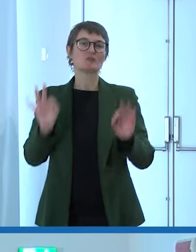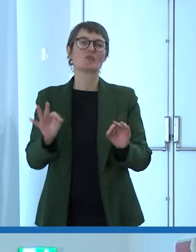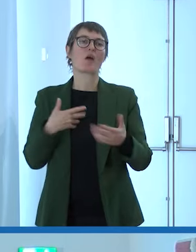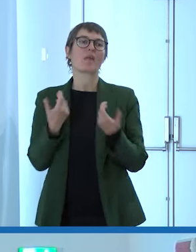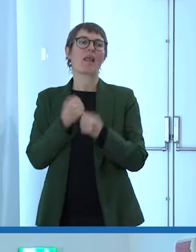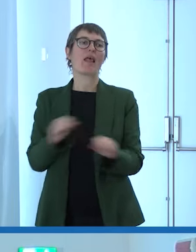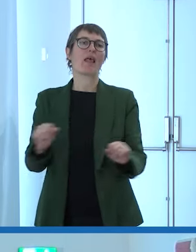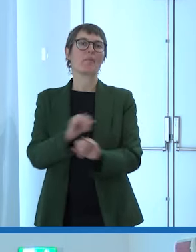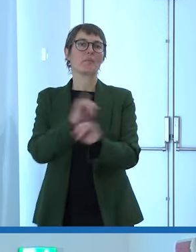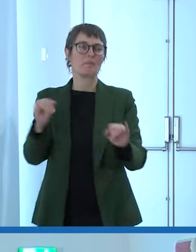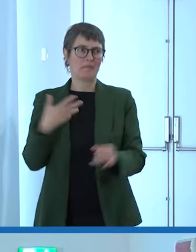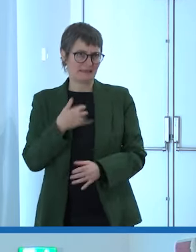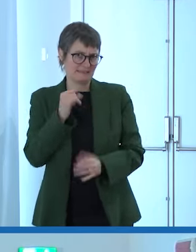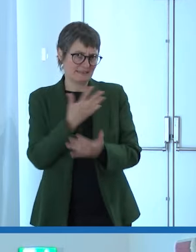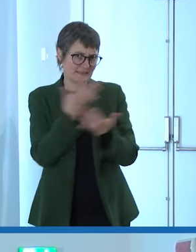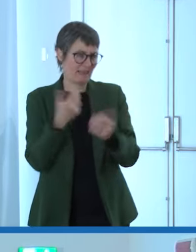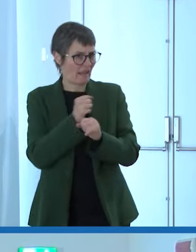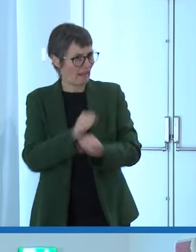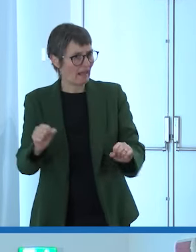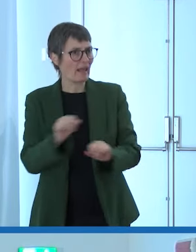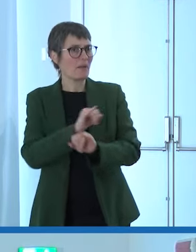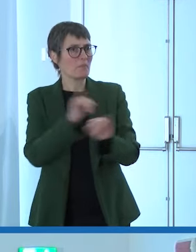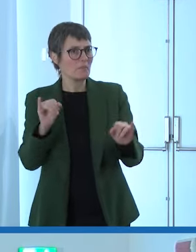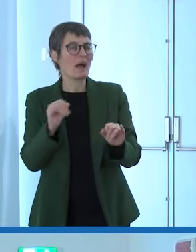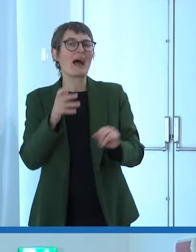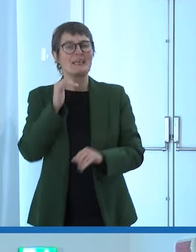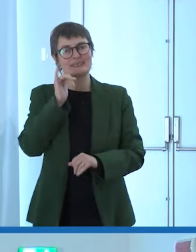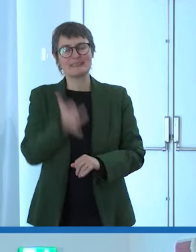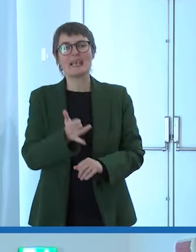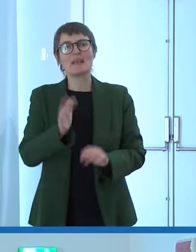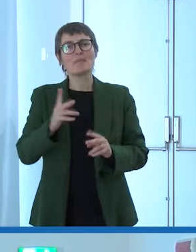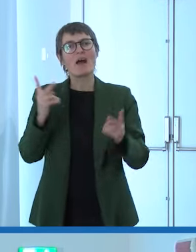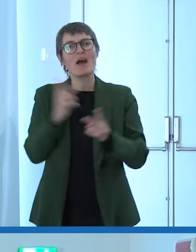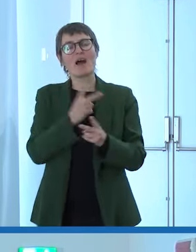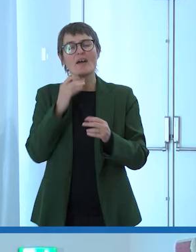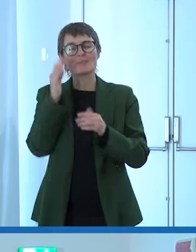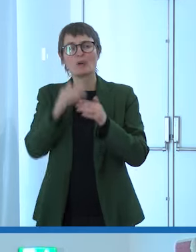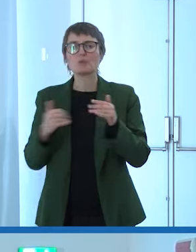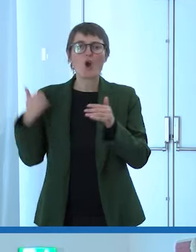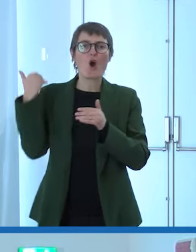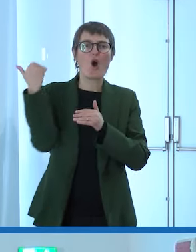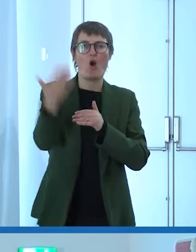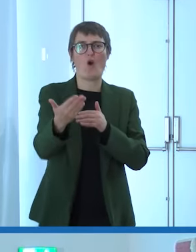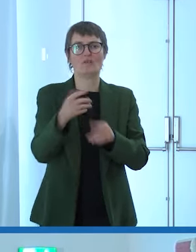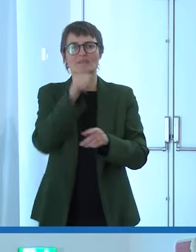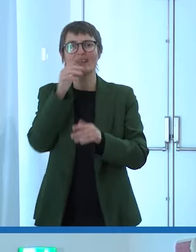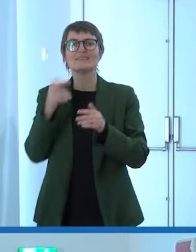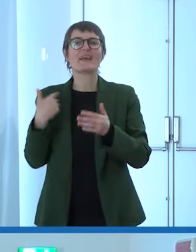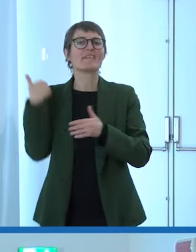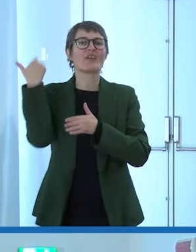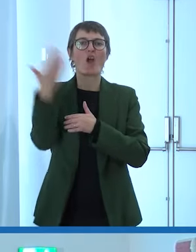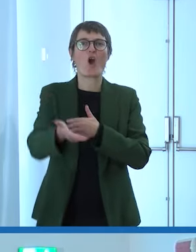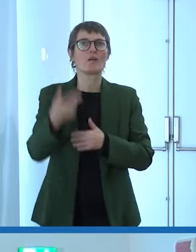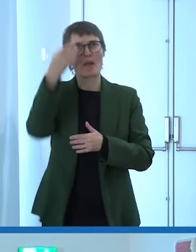solo non arrendersi mai io vi dico andate oltre oltre magari i pregiudizi e gli stereotipi che si possano